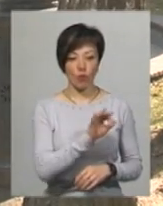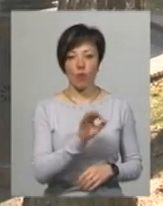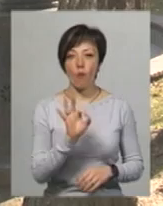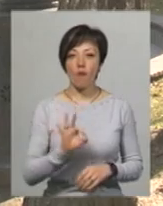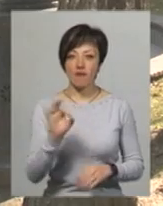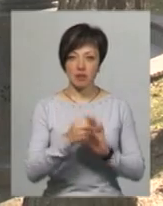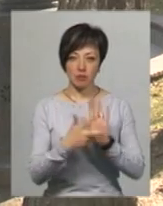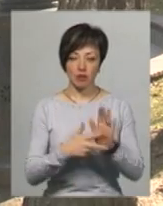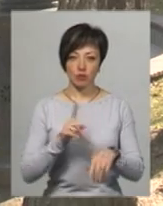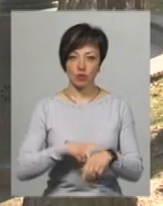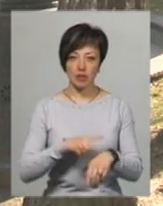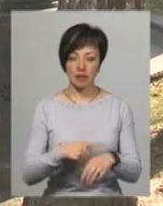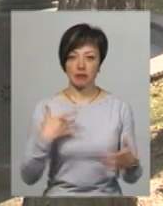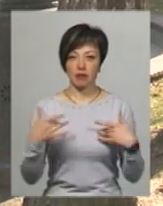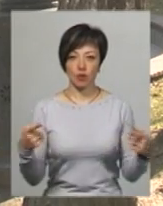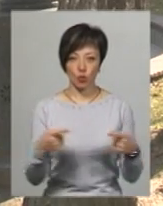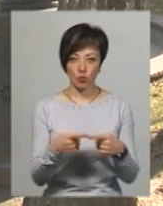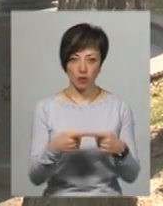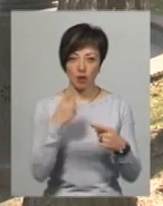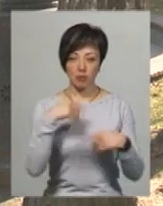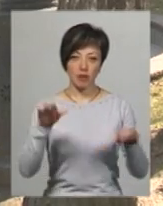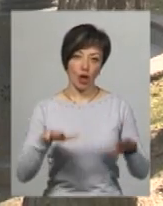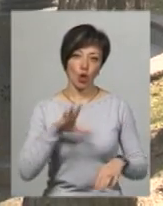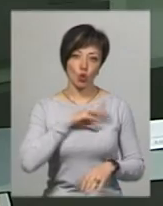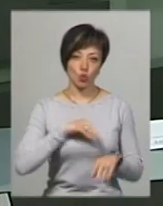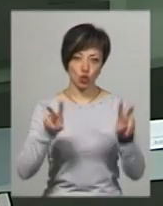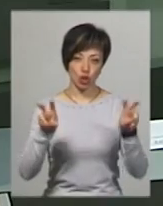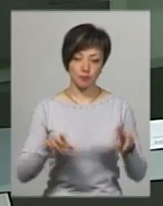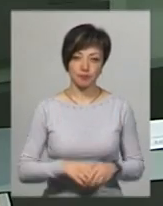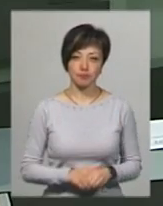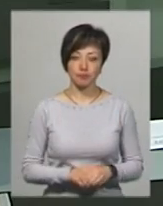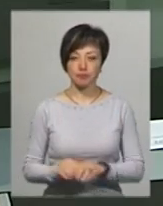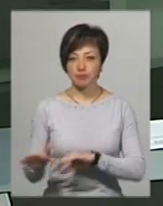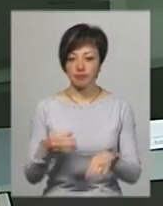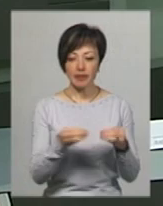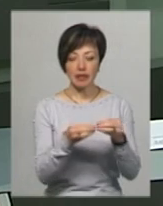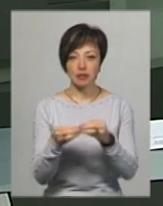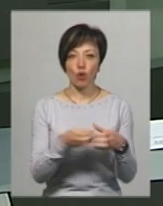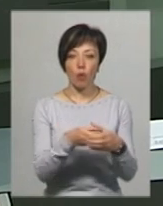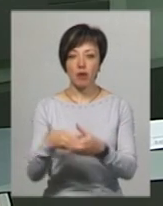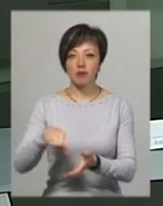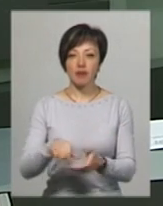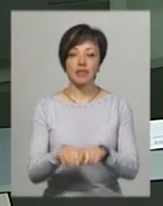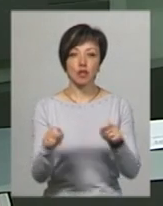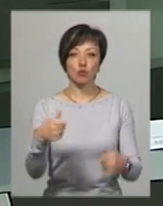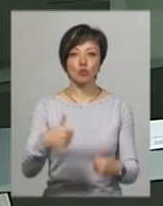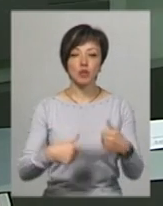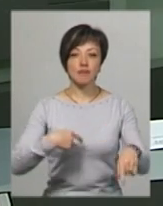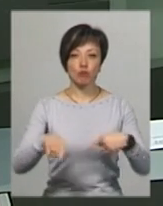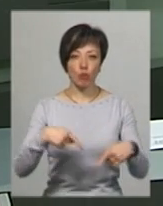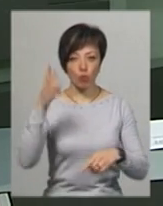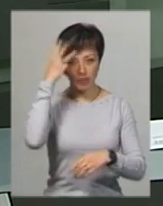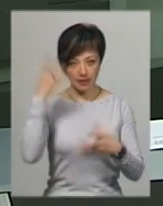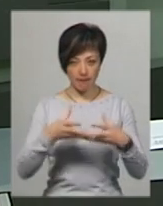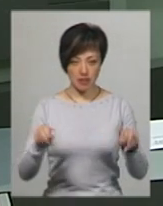-й годині монотеатр «Кут» «Птах душі». Десять команд беруть участь у відкритому турнірі з футболу